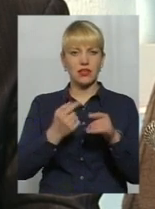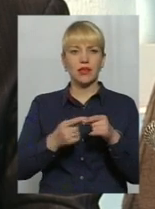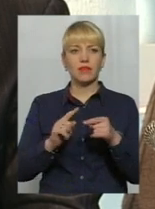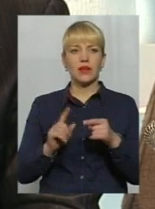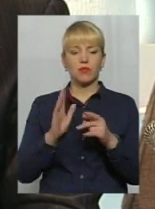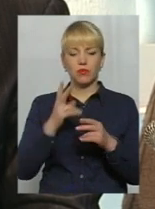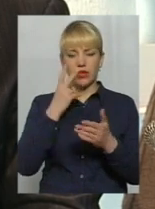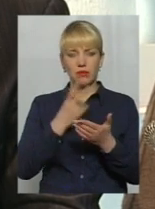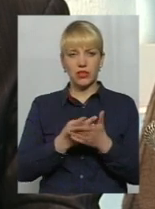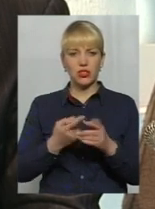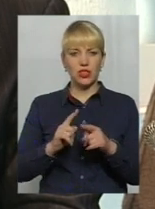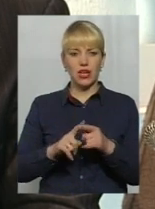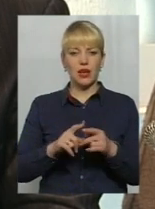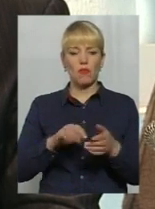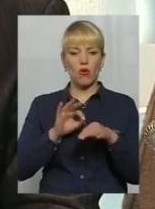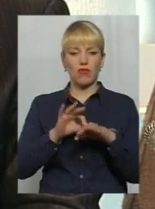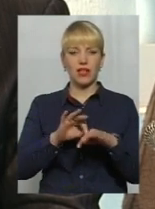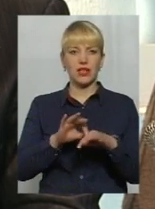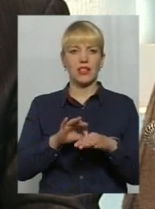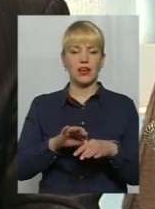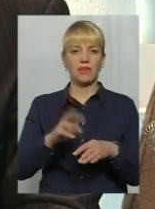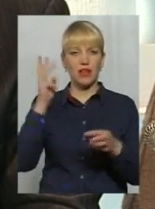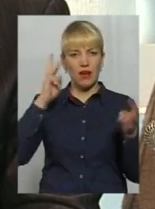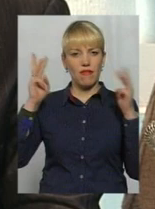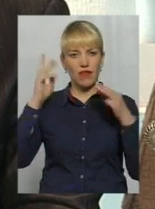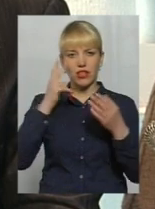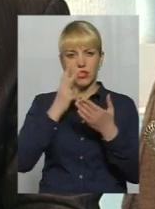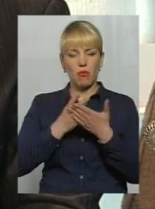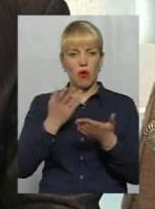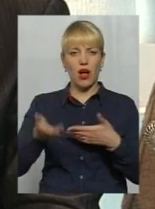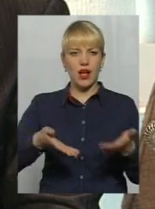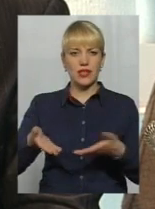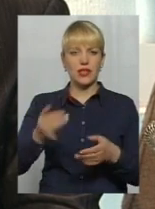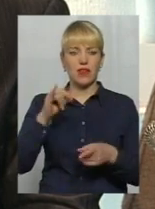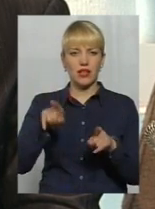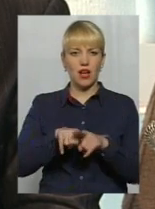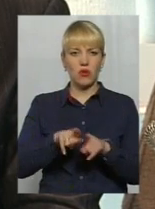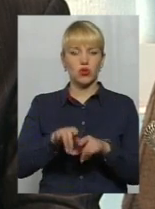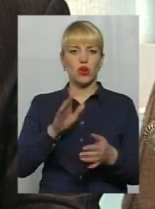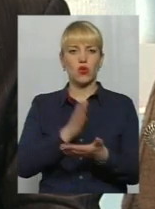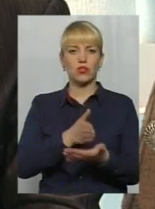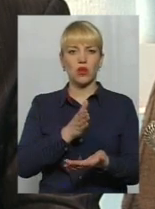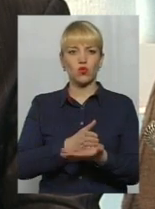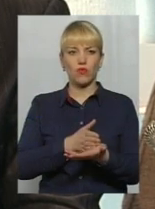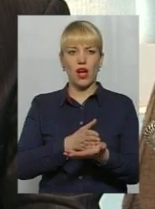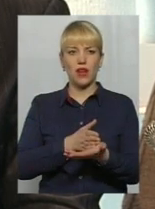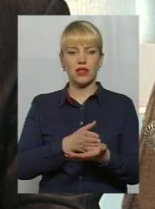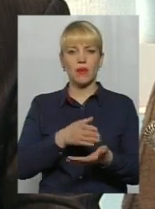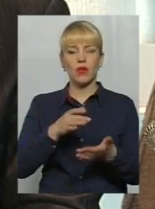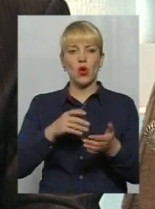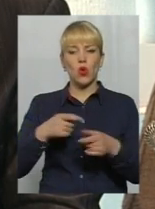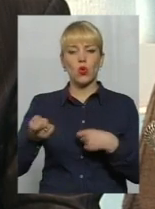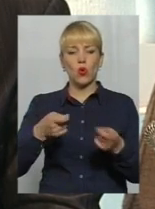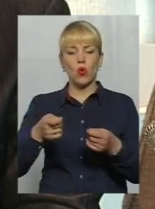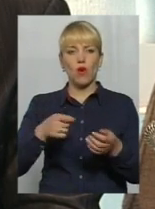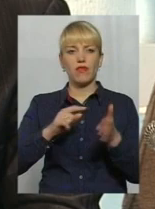можливість проведення фешн-показів на території кенотеатру, а також розташування торгових точок